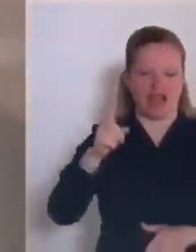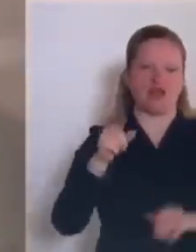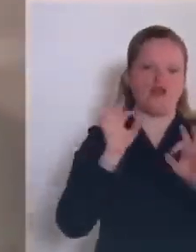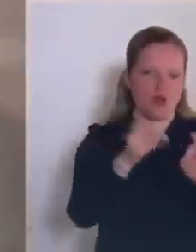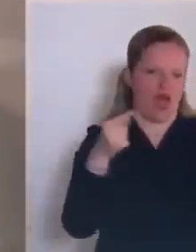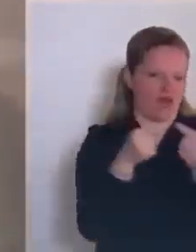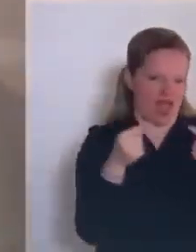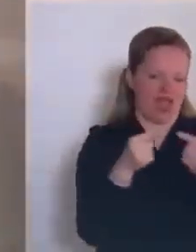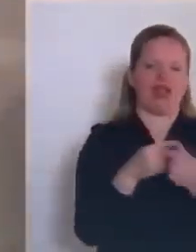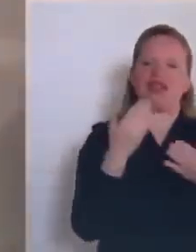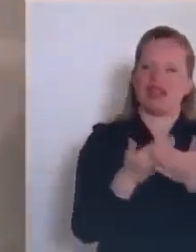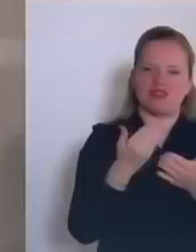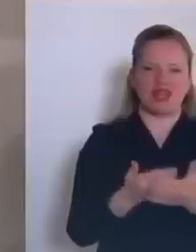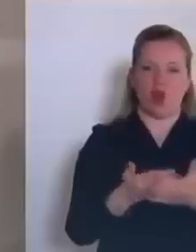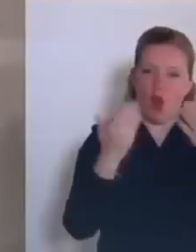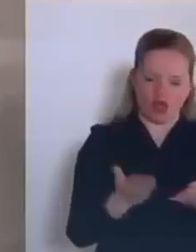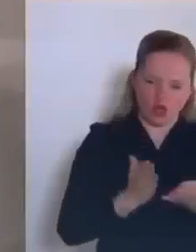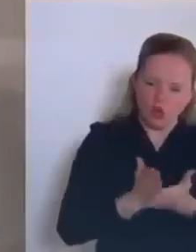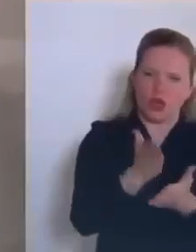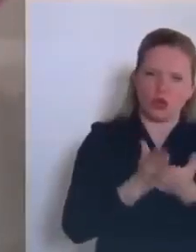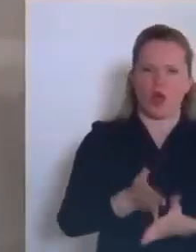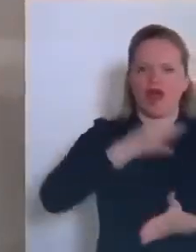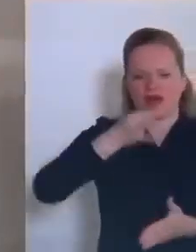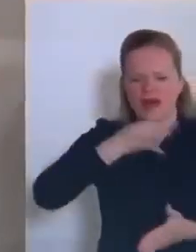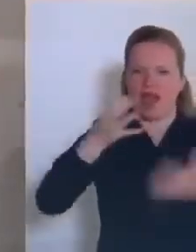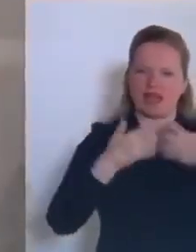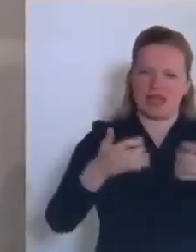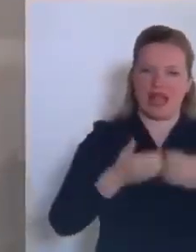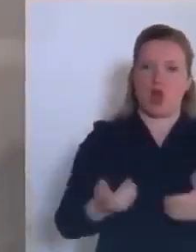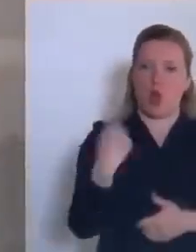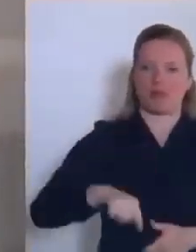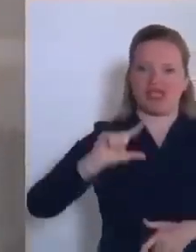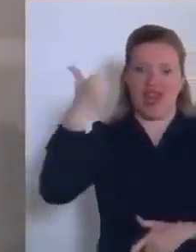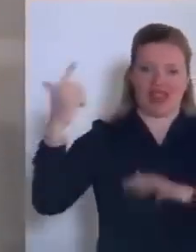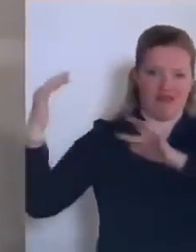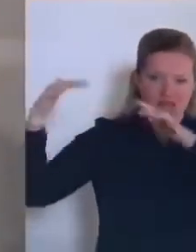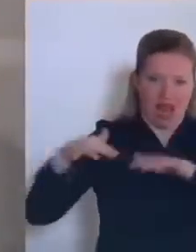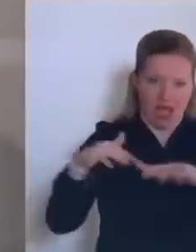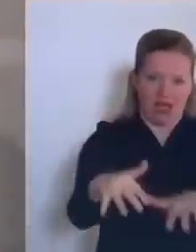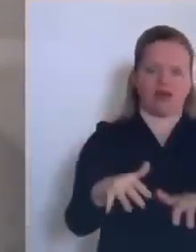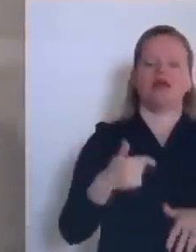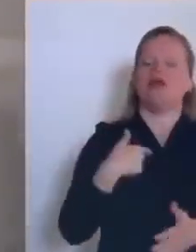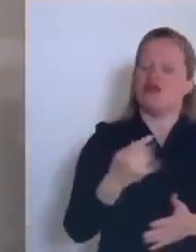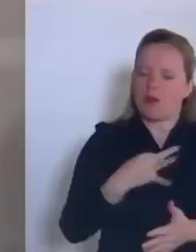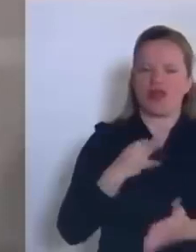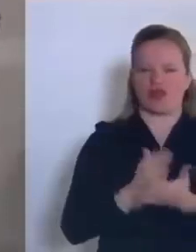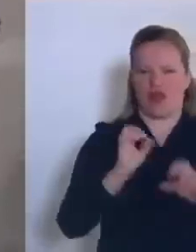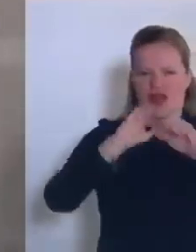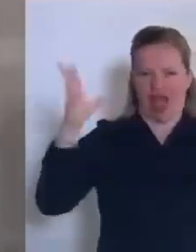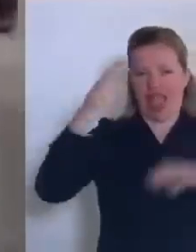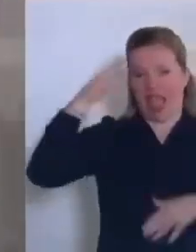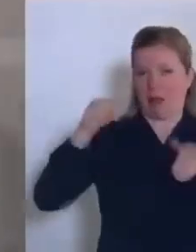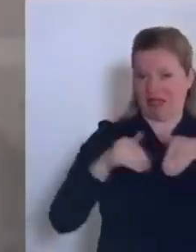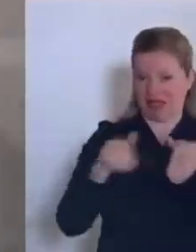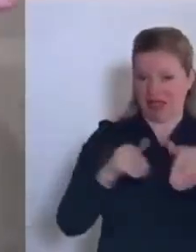infatti è tutto il giorno che cercate di convincerci che ci sarà una seconda ondata di morti per Covid-19. Mi è anche molto chiaro, signor Ministro,